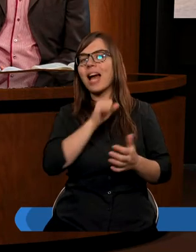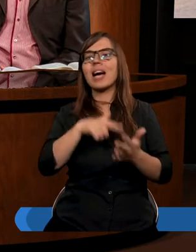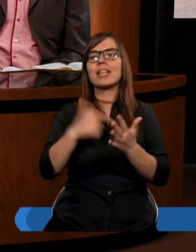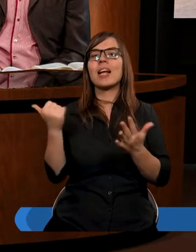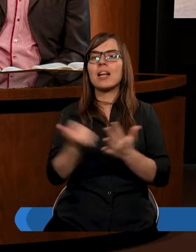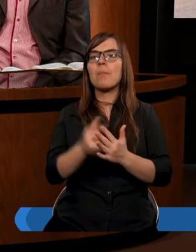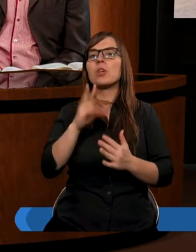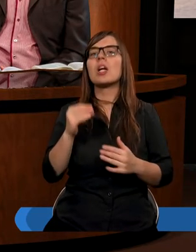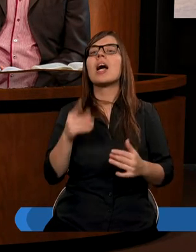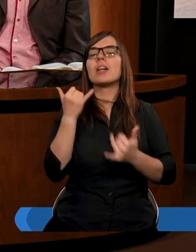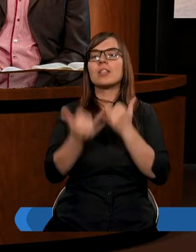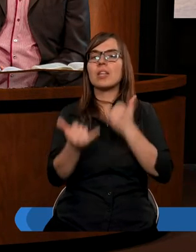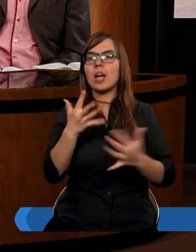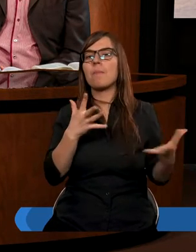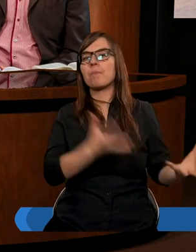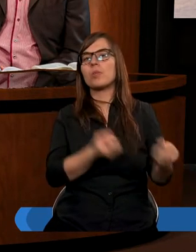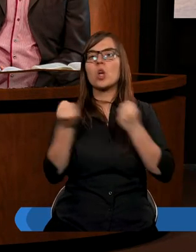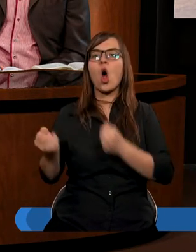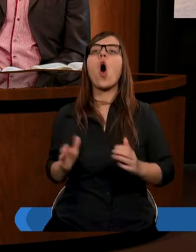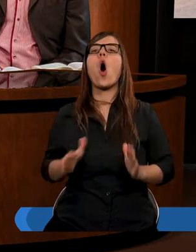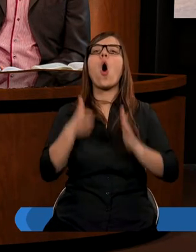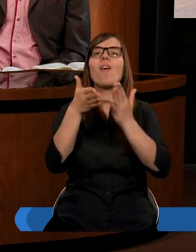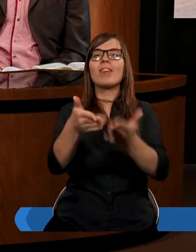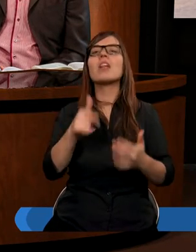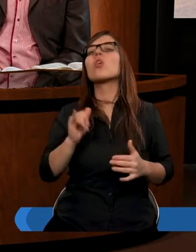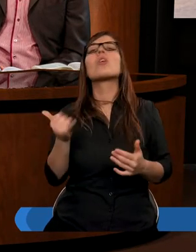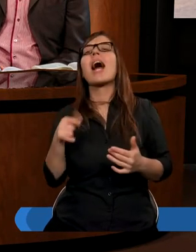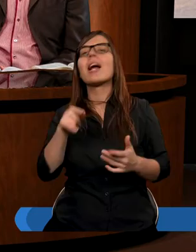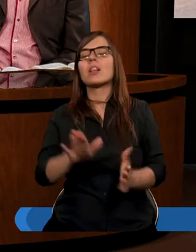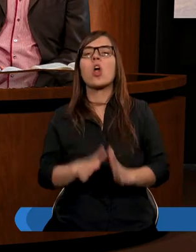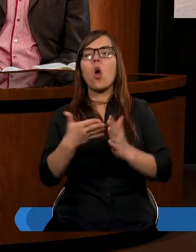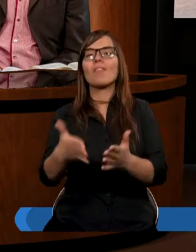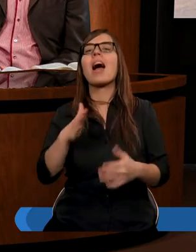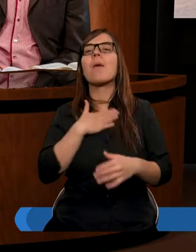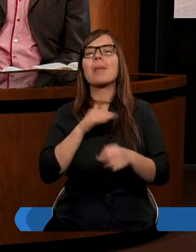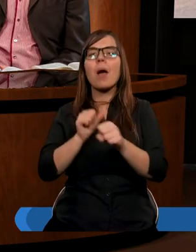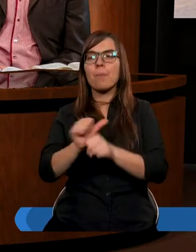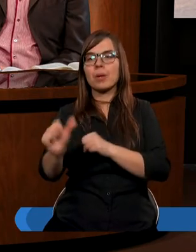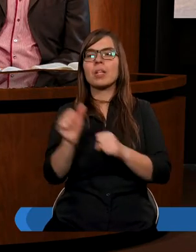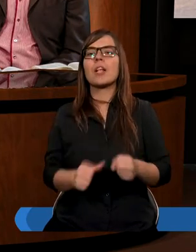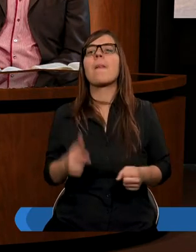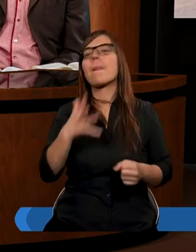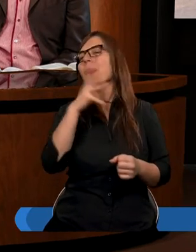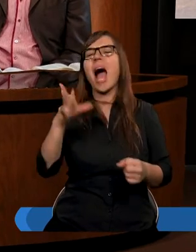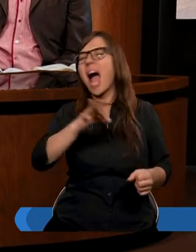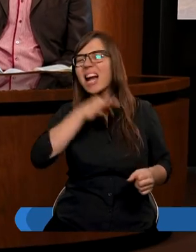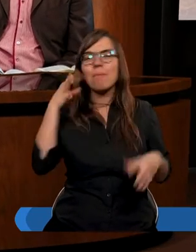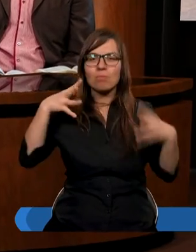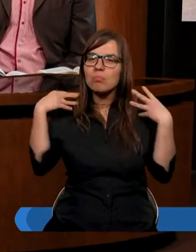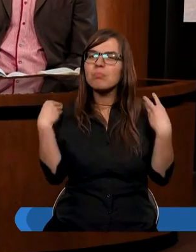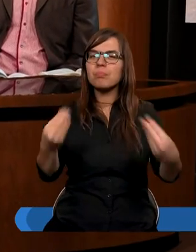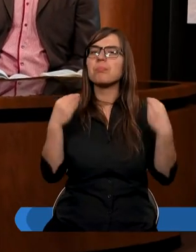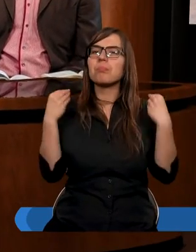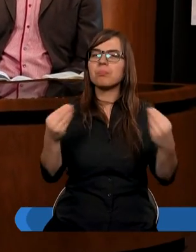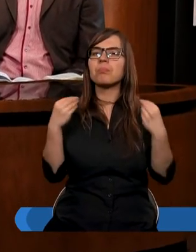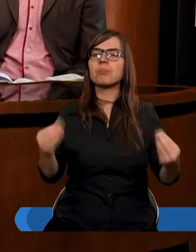Testamentu że jeżeli przynoszono ofiary to jakie to ofiary miały być? To miały być najlepsze ofiary to miały być